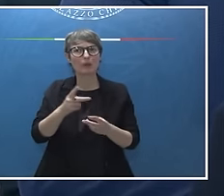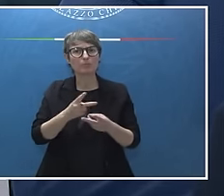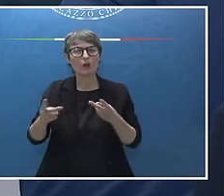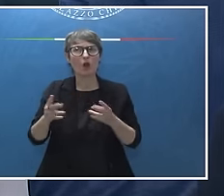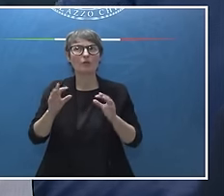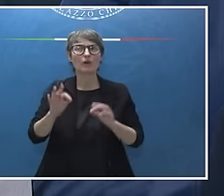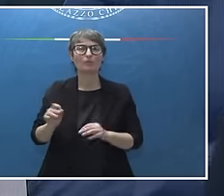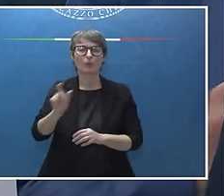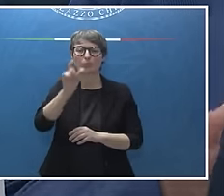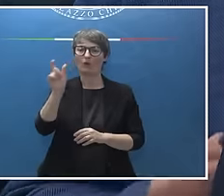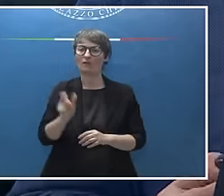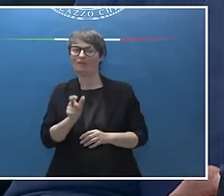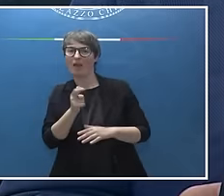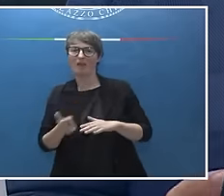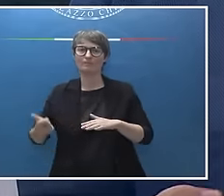in Europa?